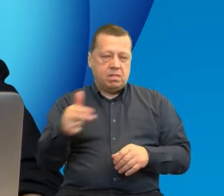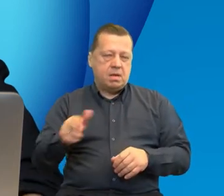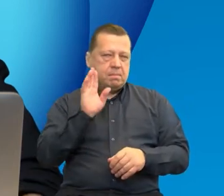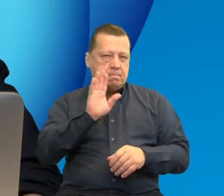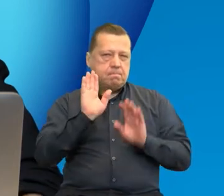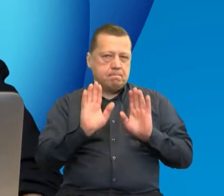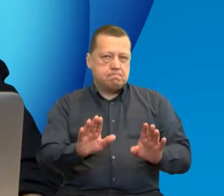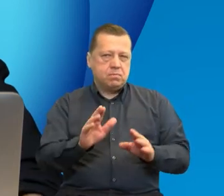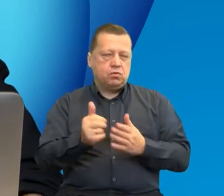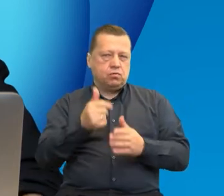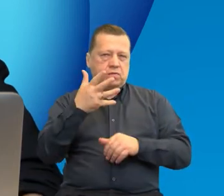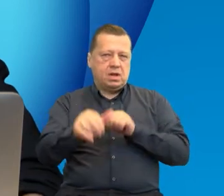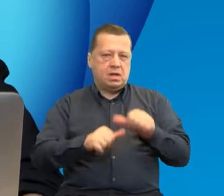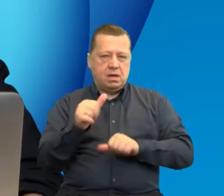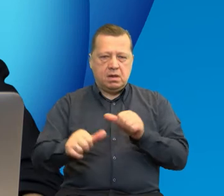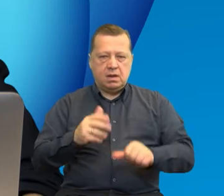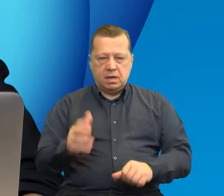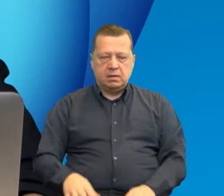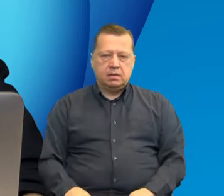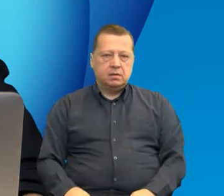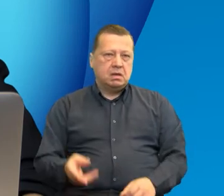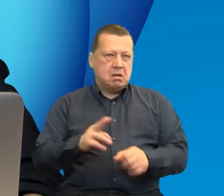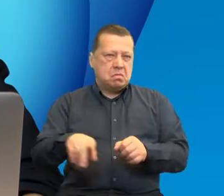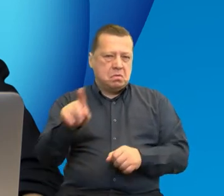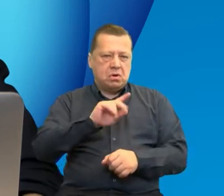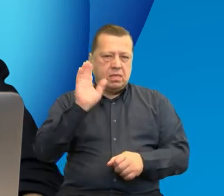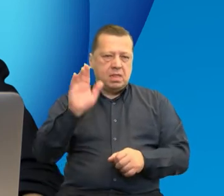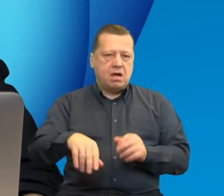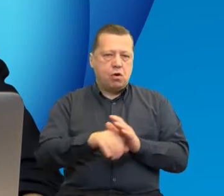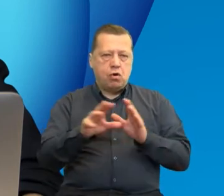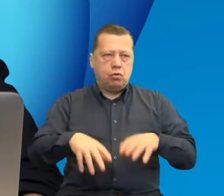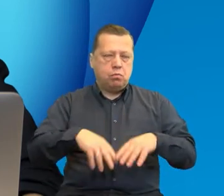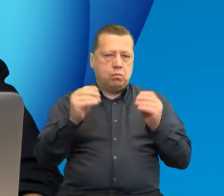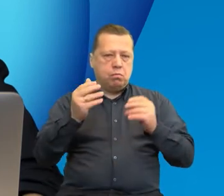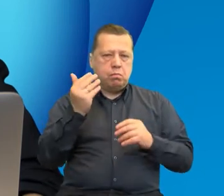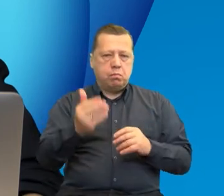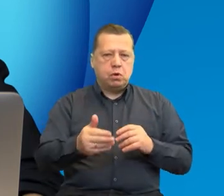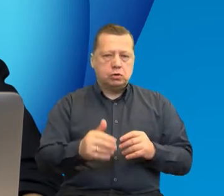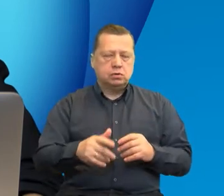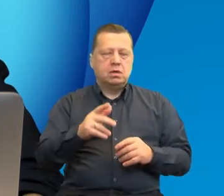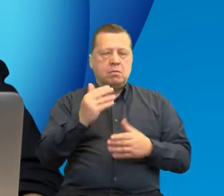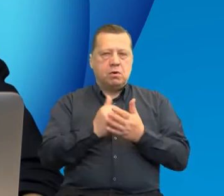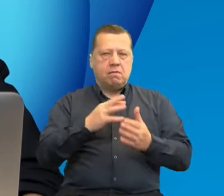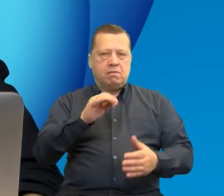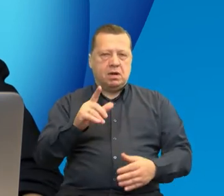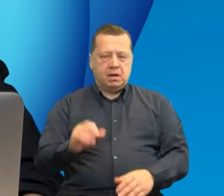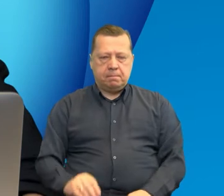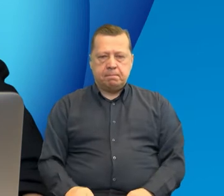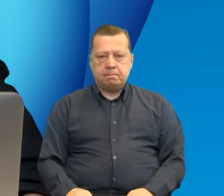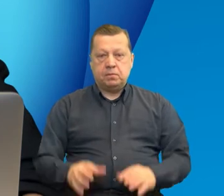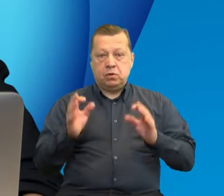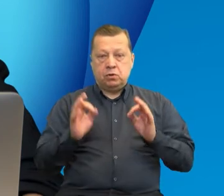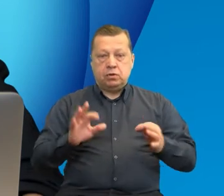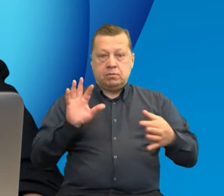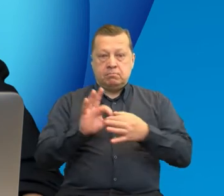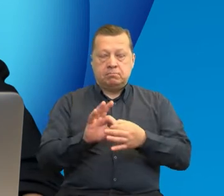interregowym od bardzo wielu lat. Niektórzy z nas nawet od programów przedakcesyjnych FARE. Łączymy